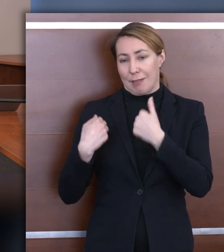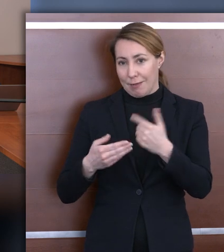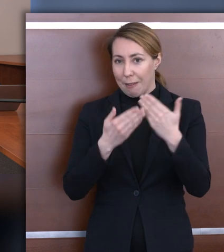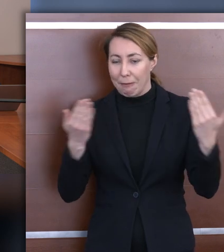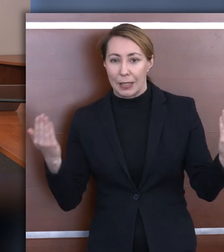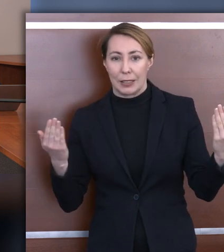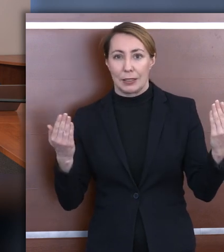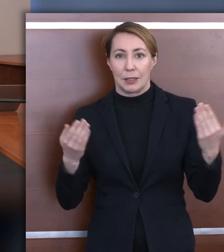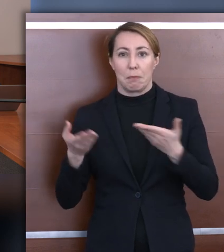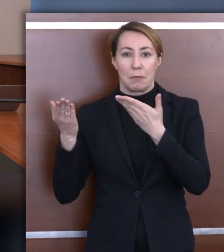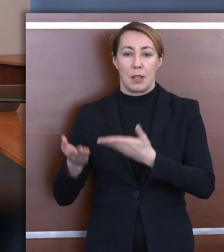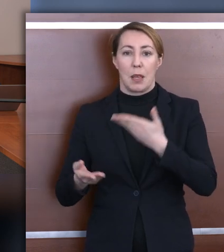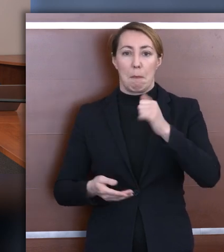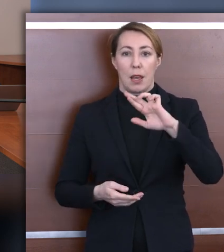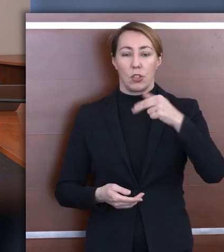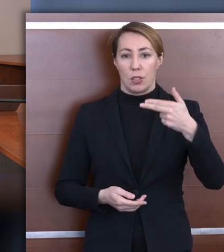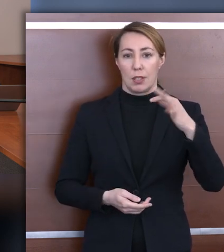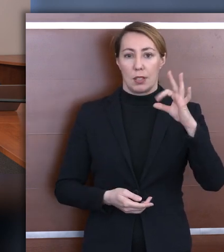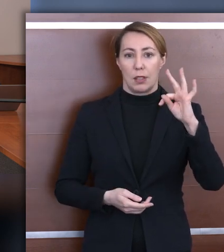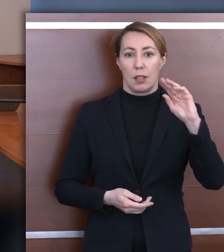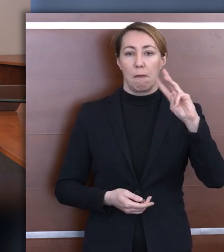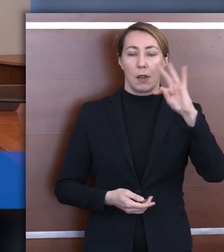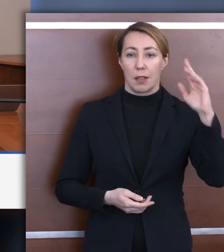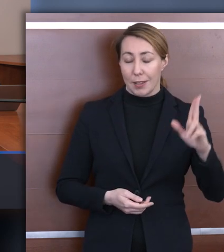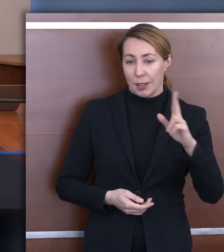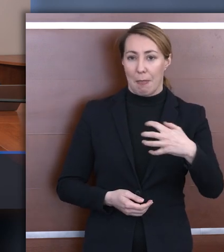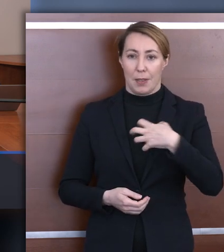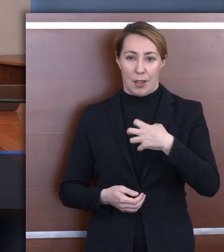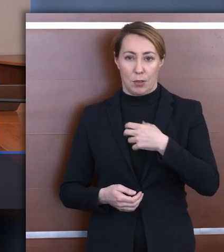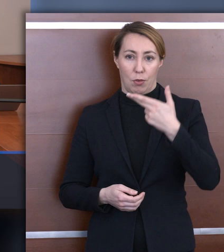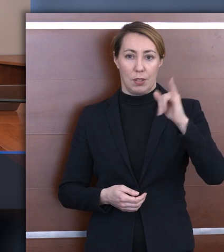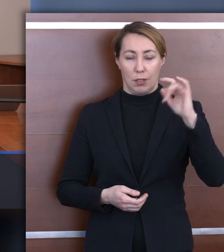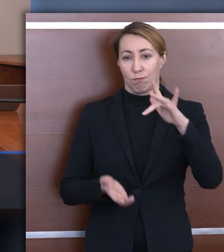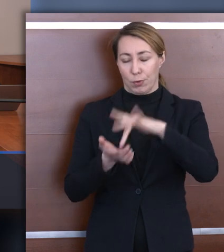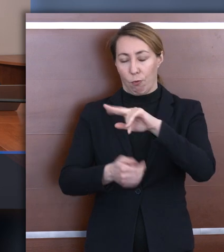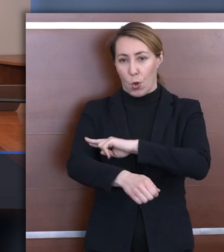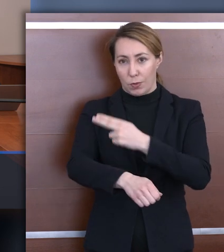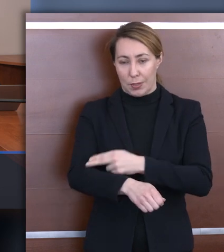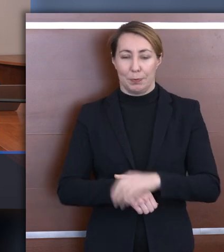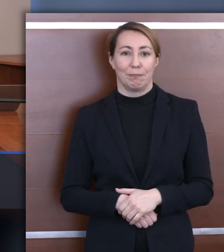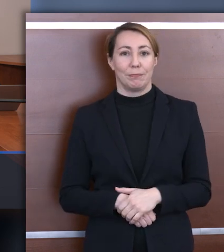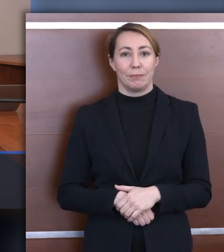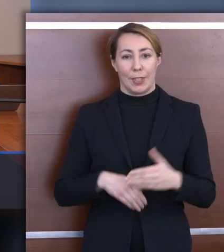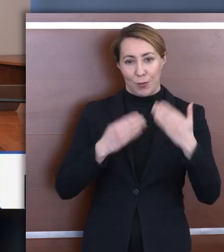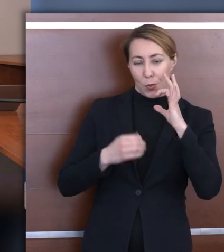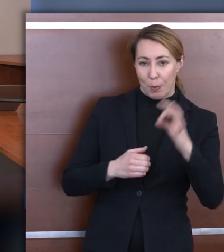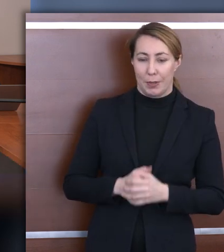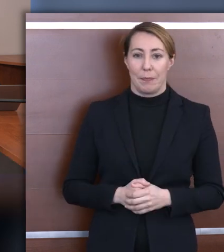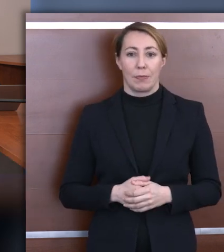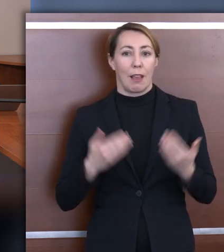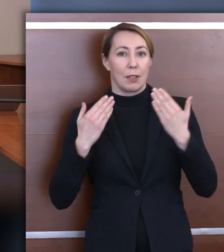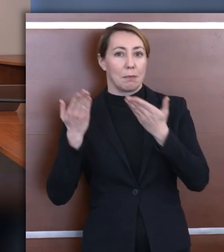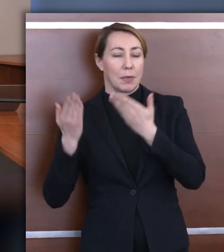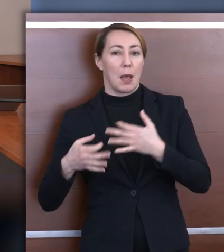powitać Marcina Stefanieka, dyrektora delegatury NIK w Poznaniu. Witam także